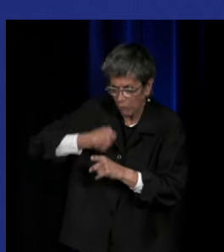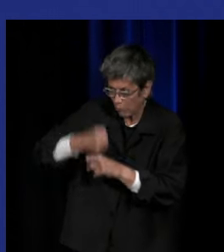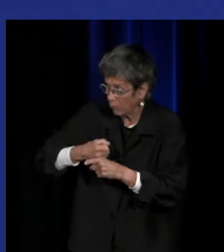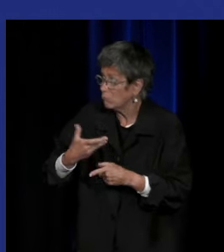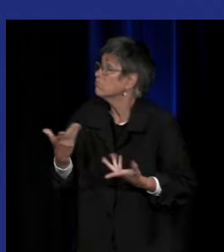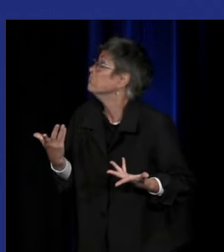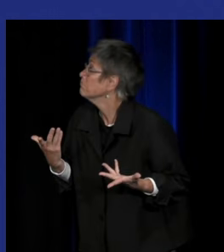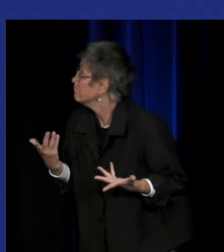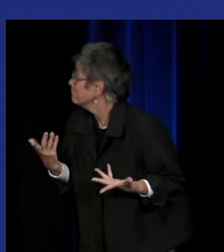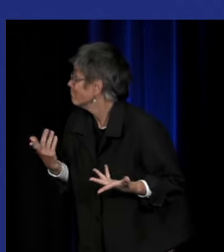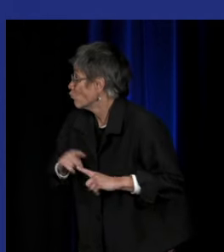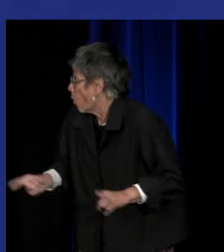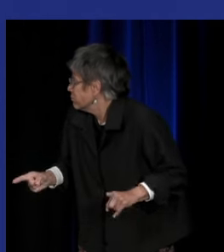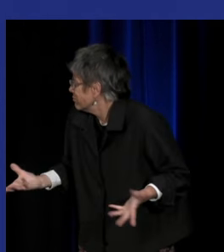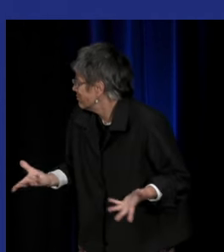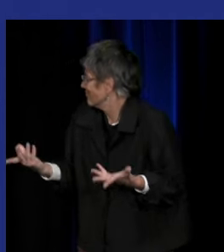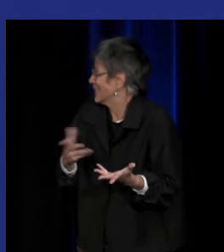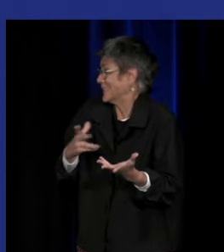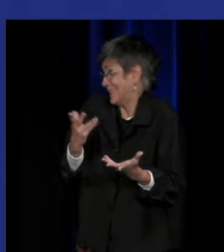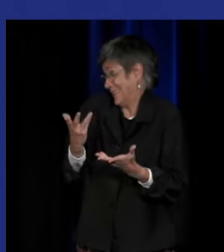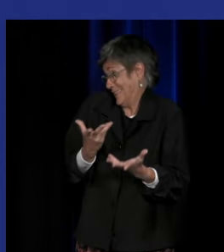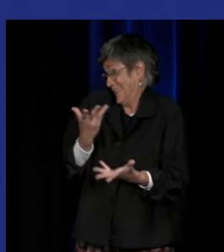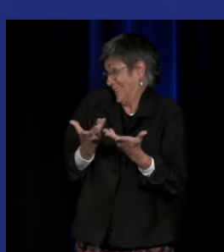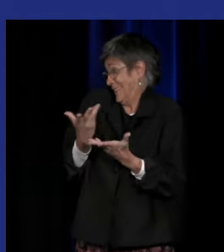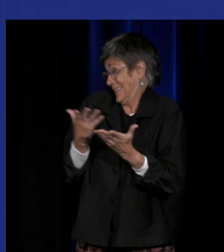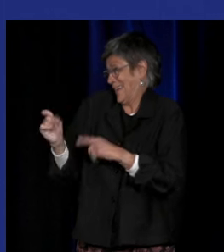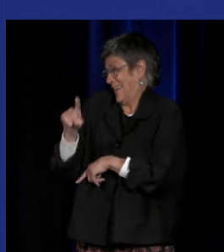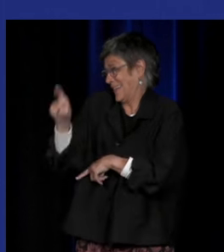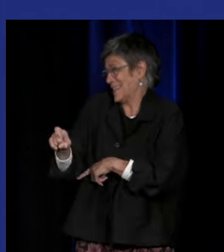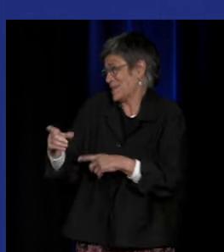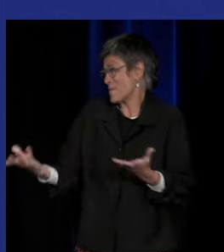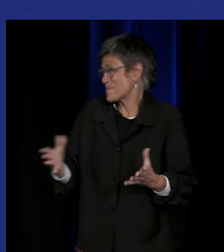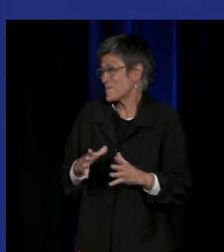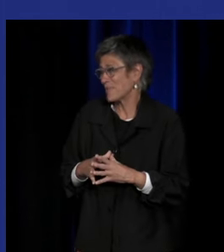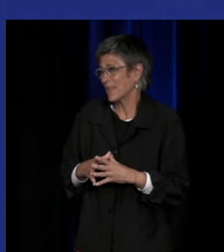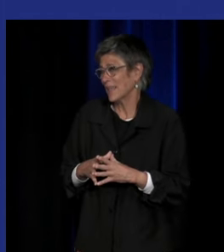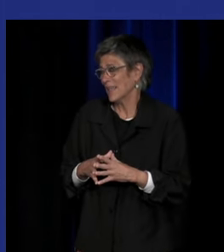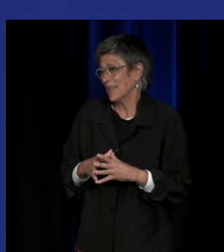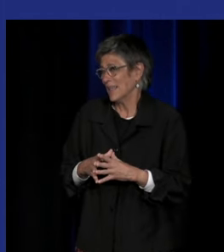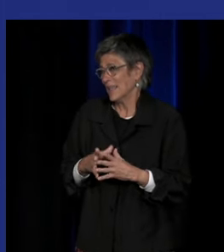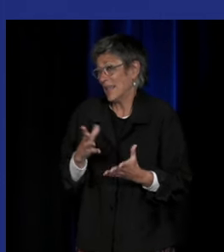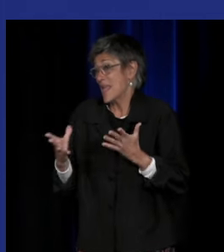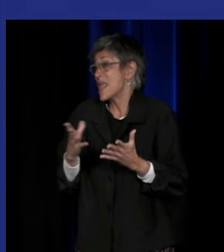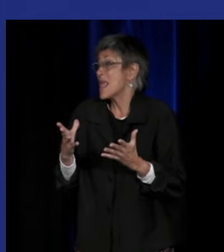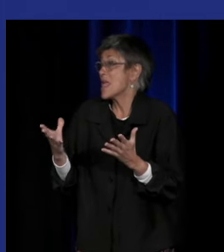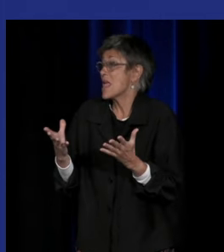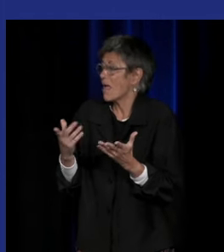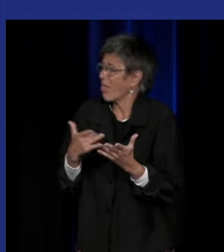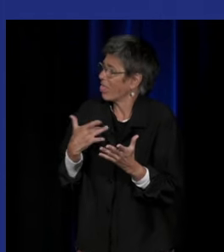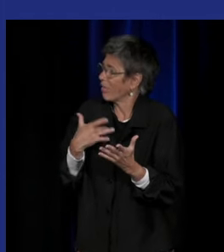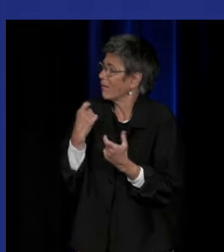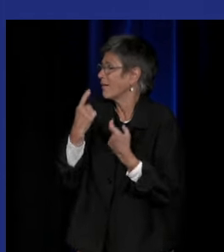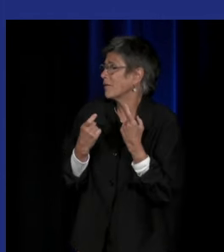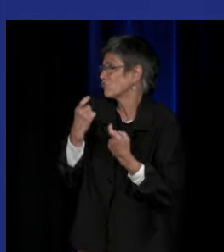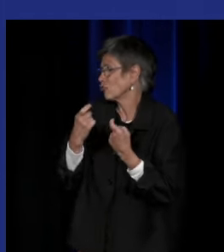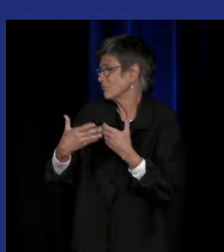on parle donc il y a aussi cet autre point d'entrée et qui me paraît intéressant et